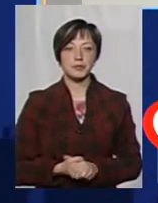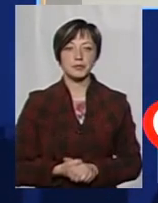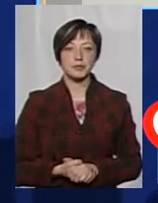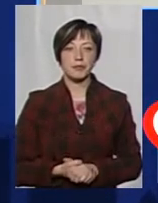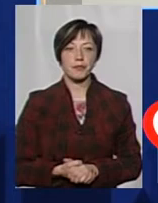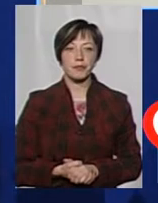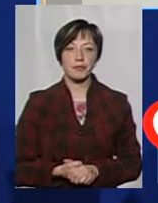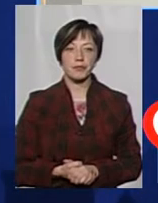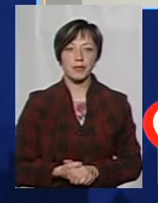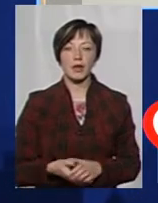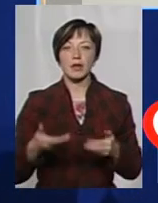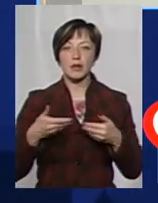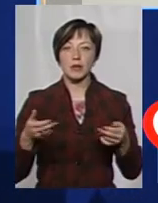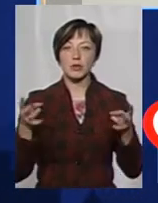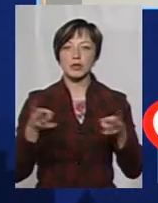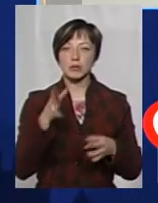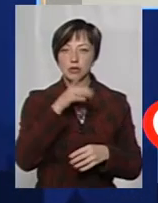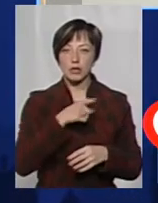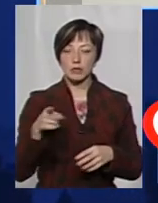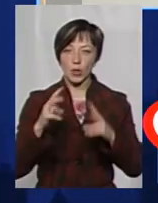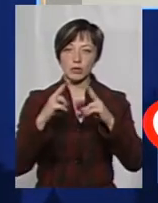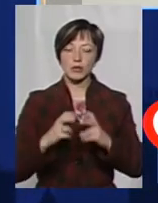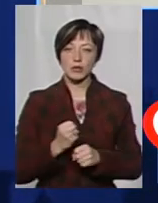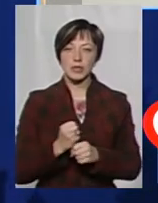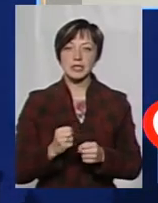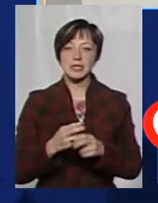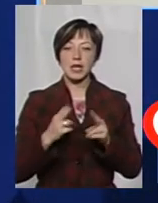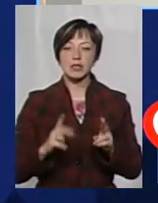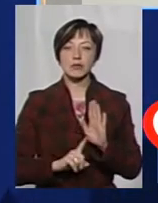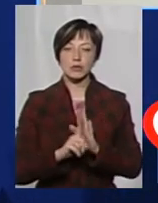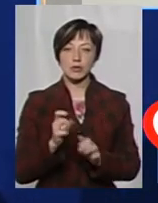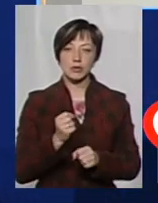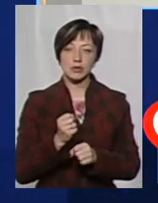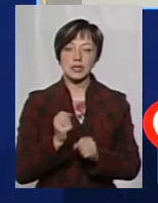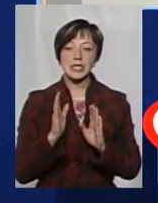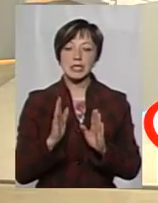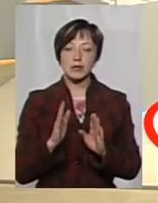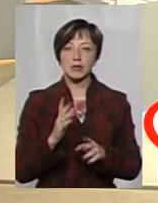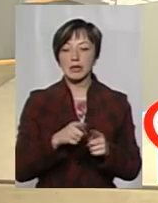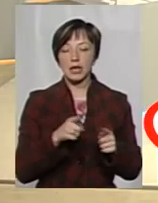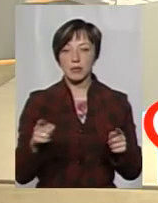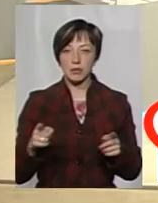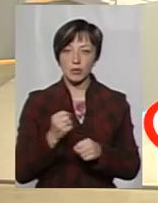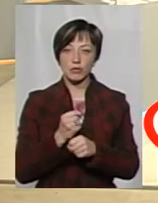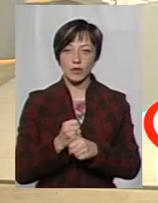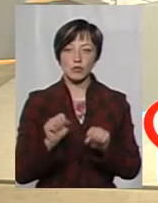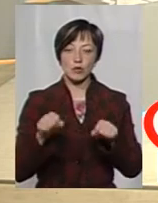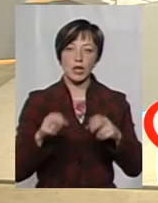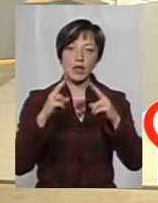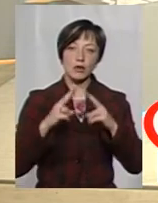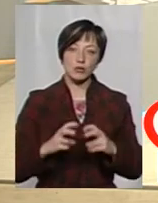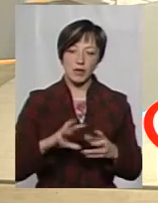Нам потрібно, що час, щоб проаналізувати роботу, тому що станція тільки запущена і вона повинна відпрацювати якийсь термін, щоб можна було вже